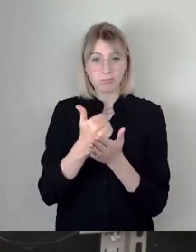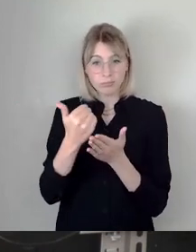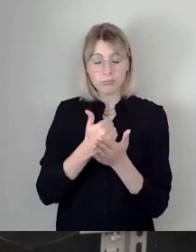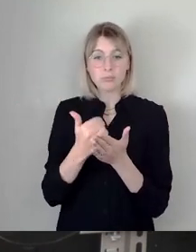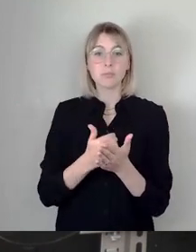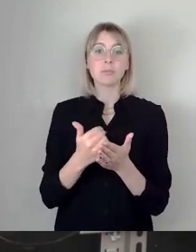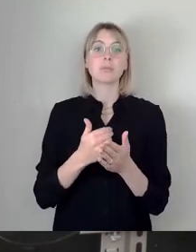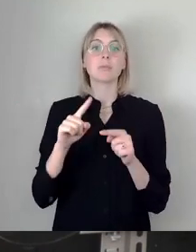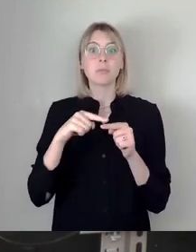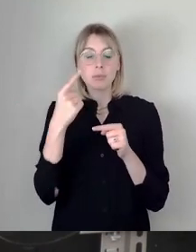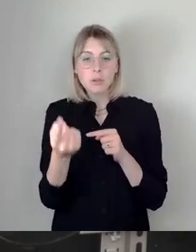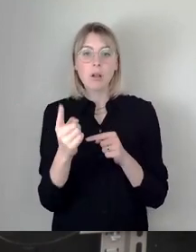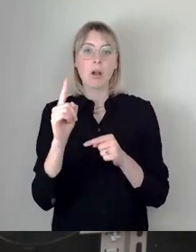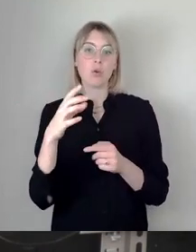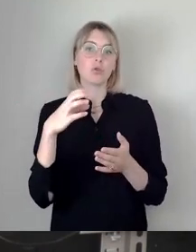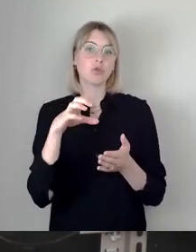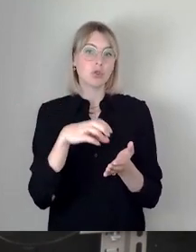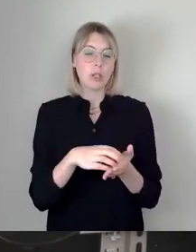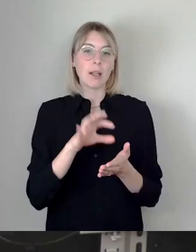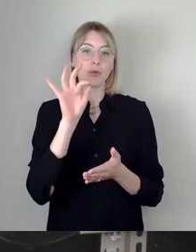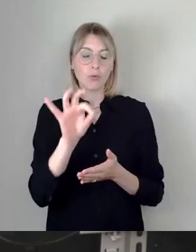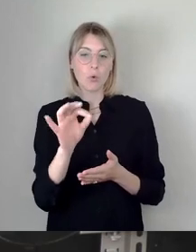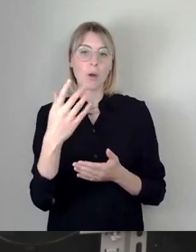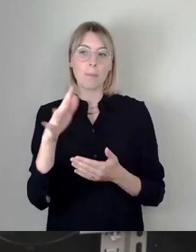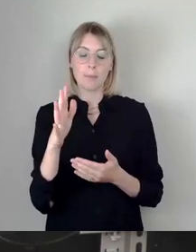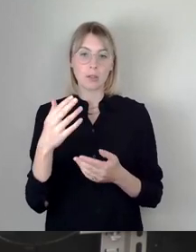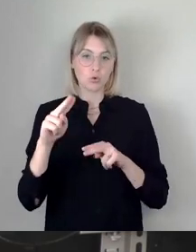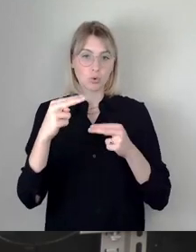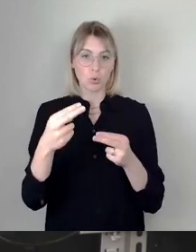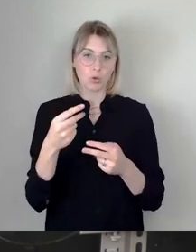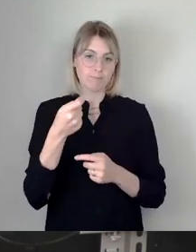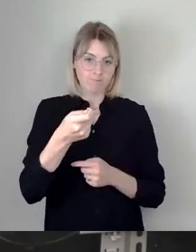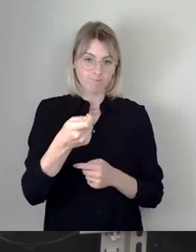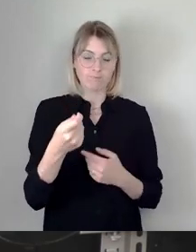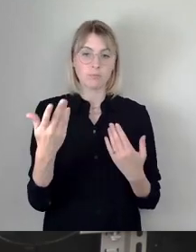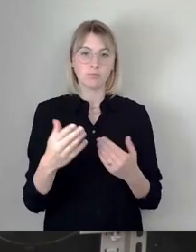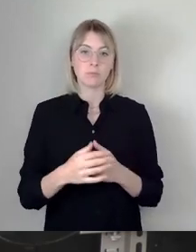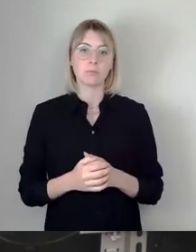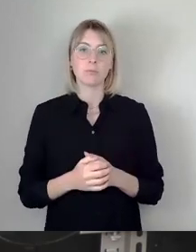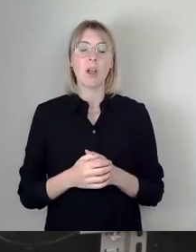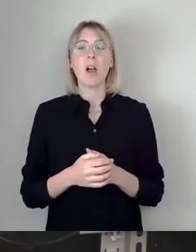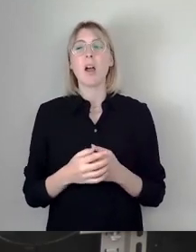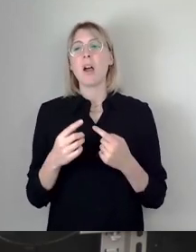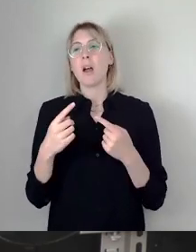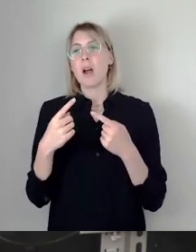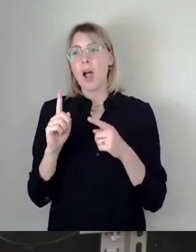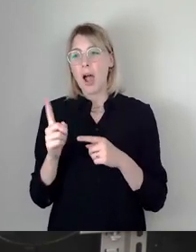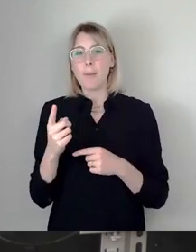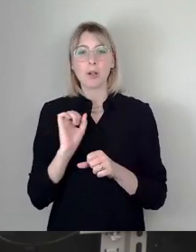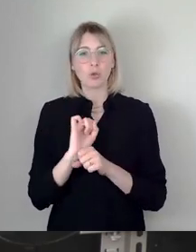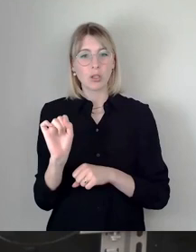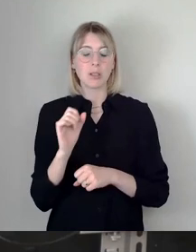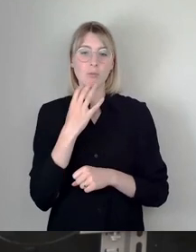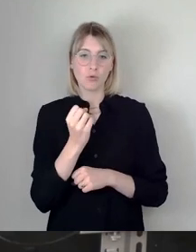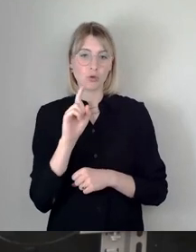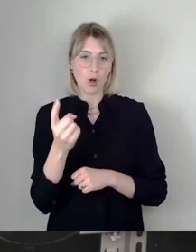natürlich in die Stadt wieder zurückfließen. Andererseits möchte ich das gerne, darum bin ich vor allen Dingen nochmal hier ans Rednerpult gegangen,